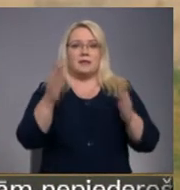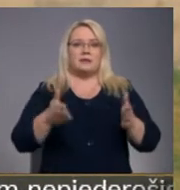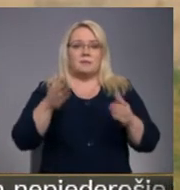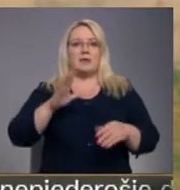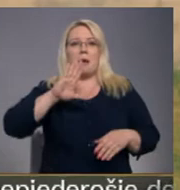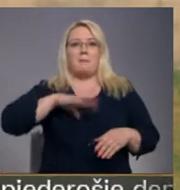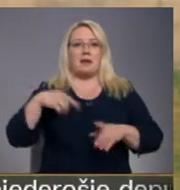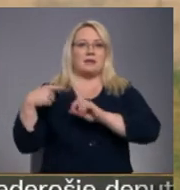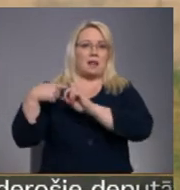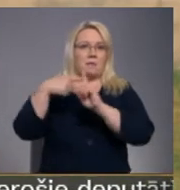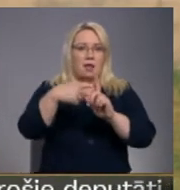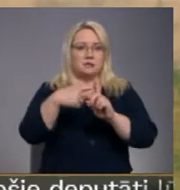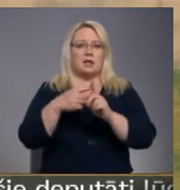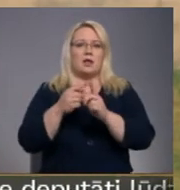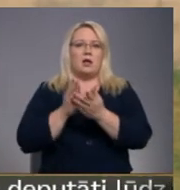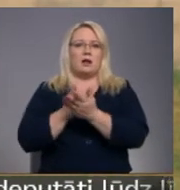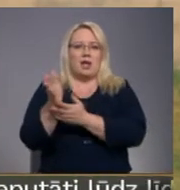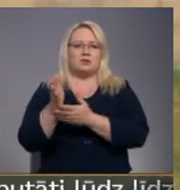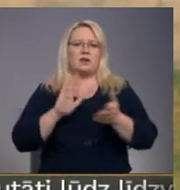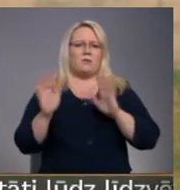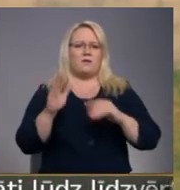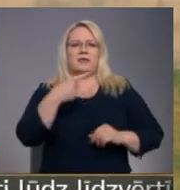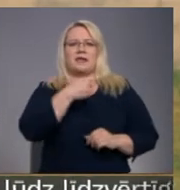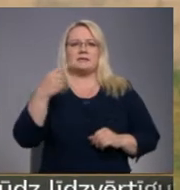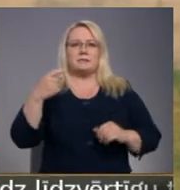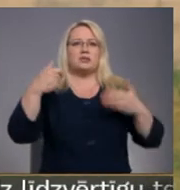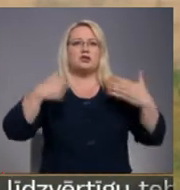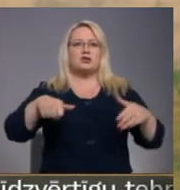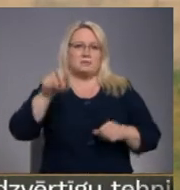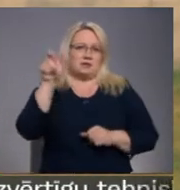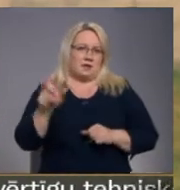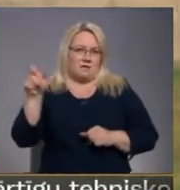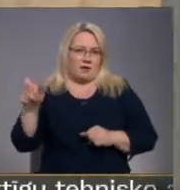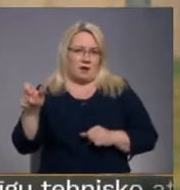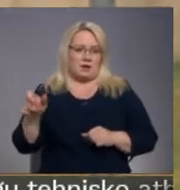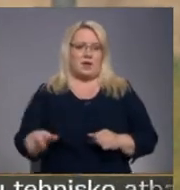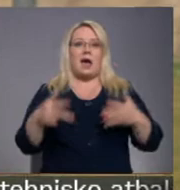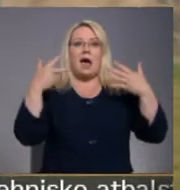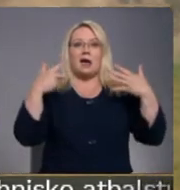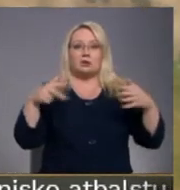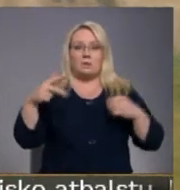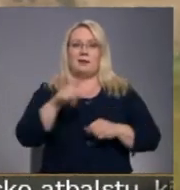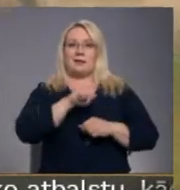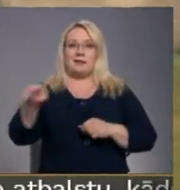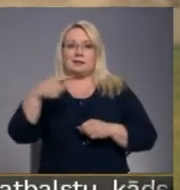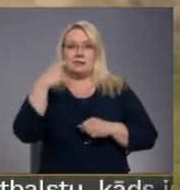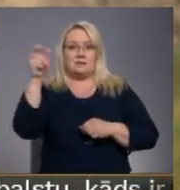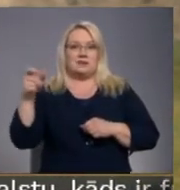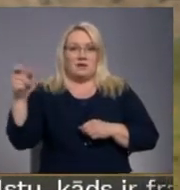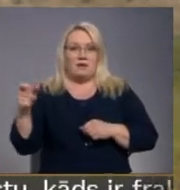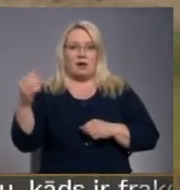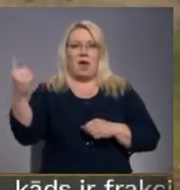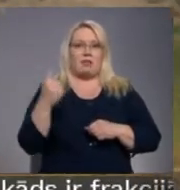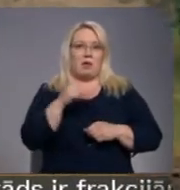pēc neatliekamās palīdzības vēršas aptuveni 160 cilvēki. 80 līdz 100 atnāk